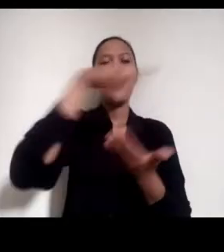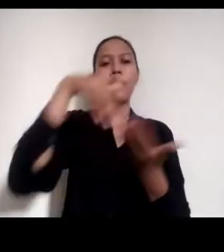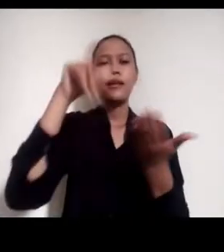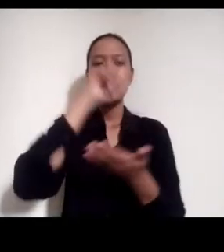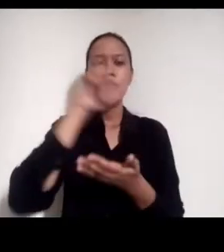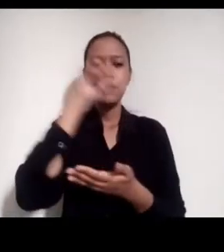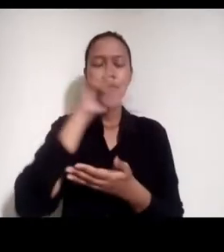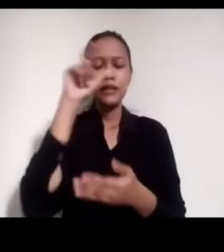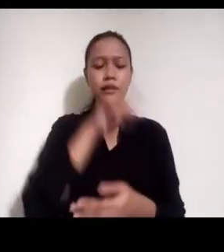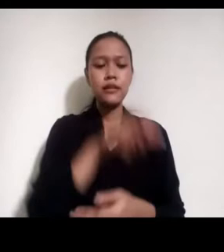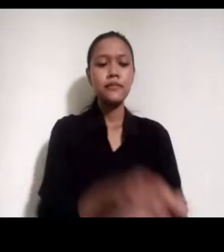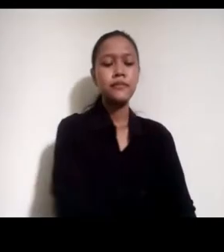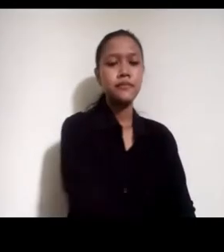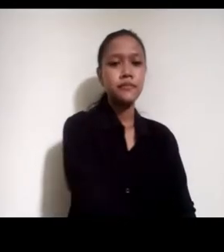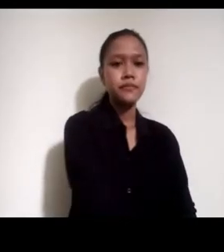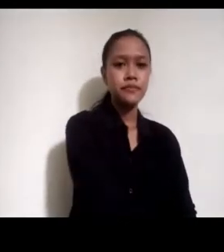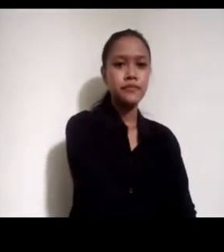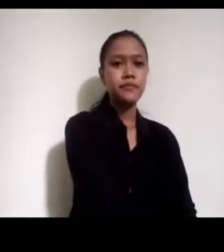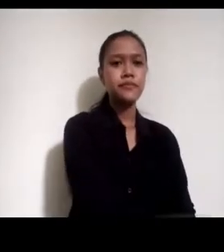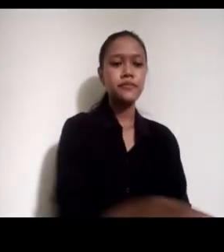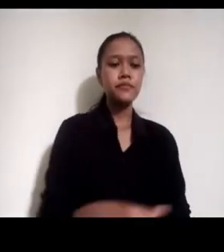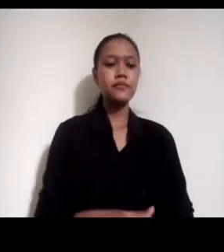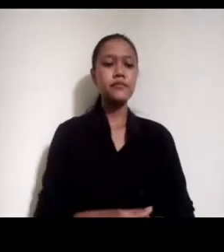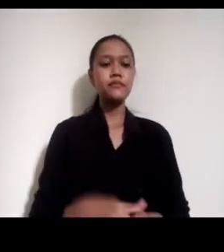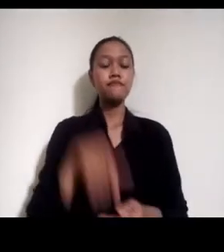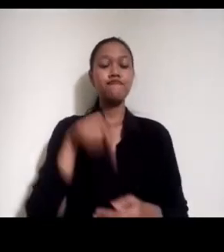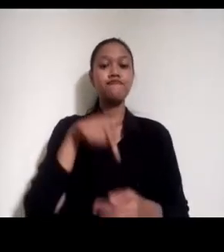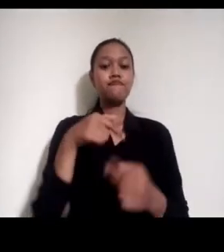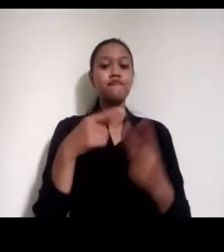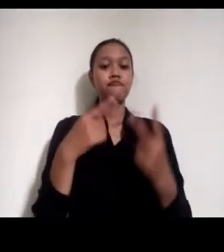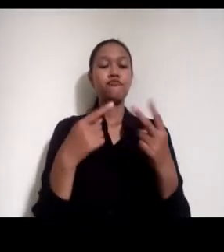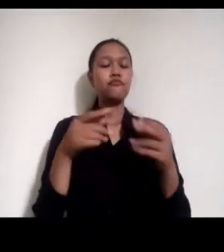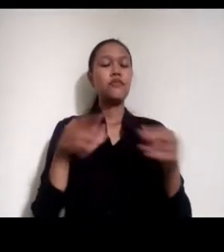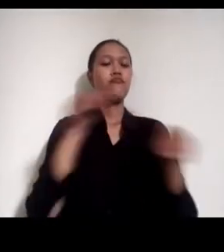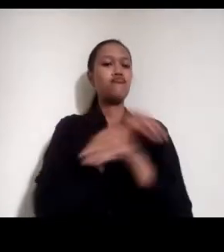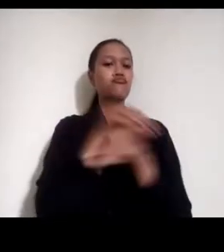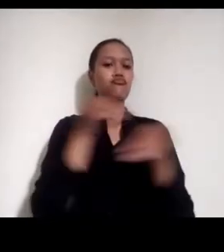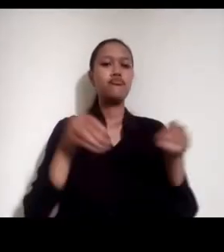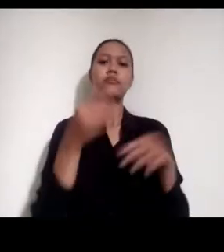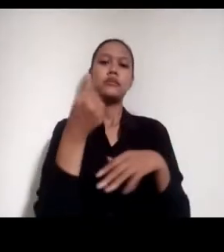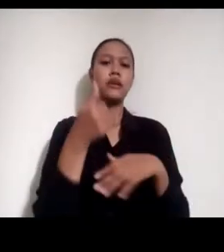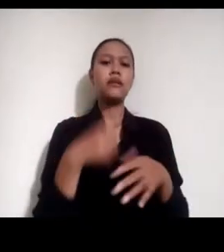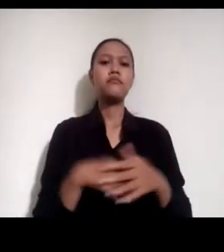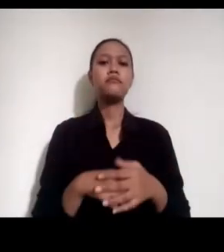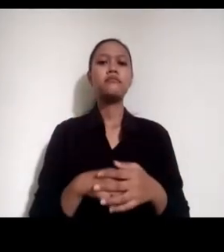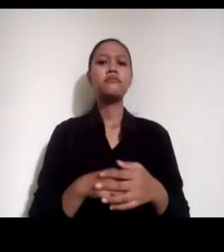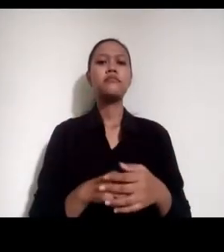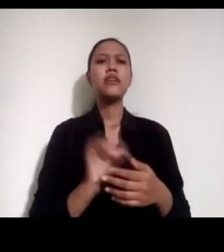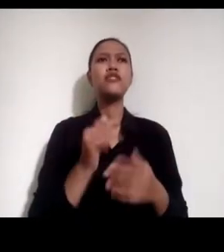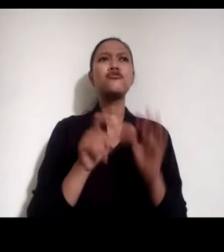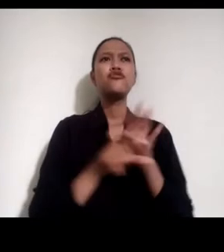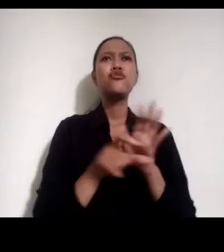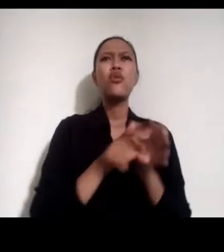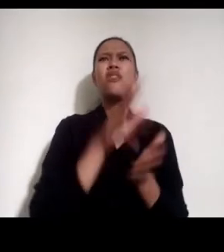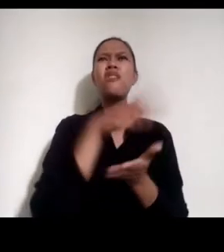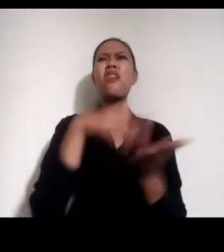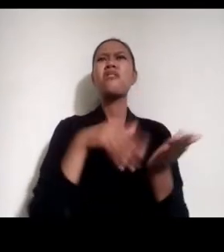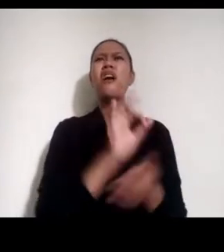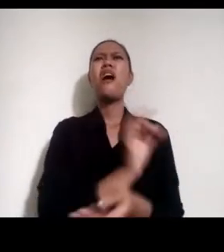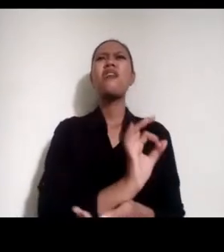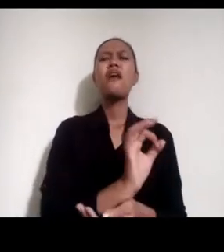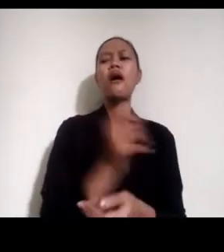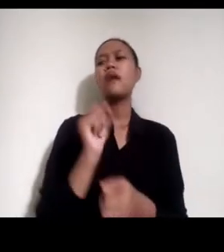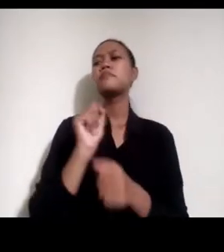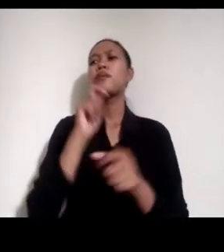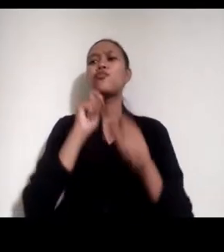Kemudian Itu Dua hal Yang bisa Dilegukan Jadi Tidak perlu Bingung Kita Tidak punya Data Tidak bisa Bikin Laporan